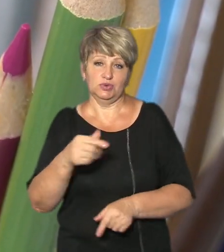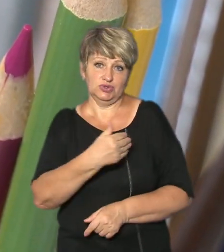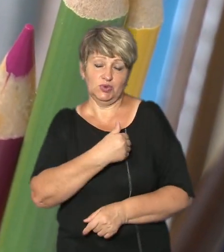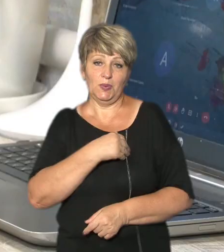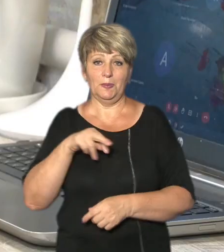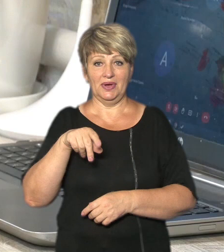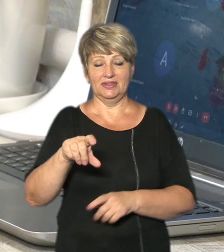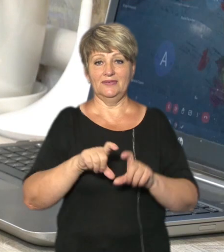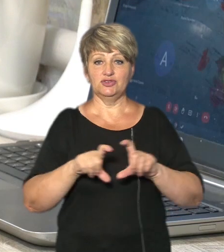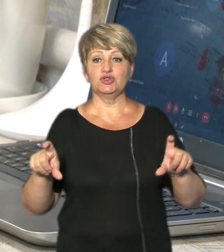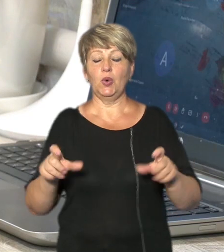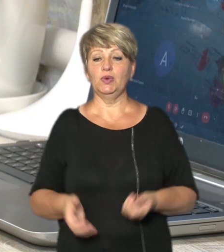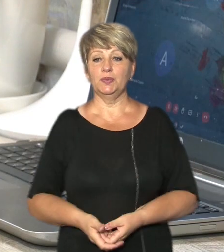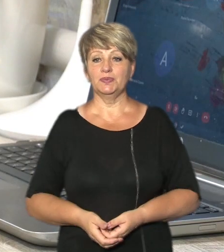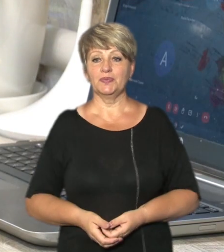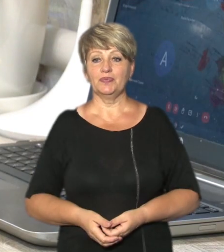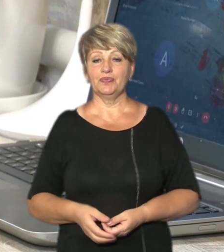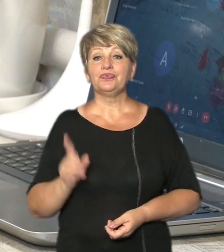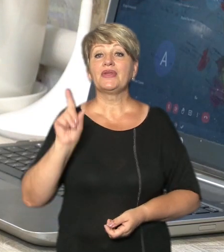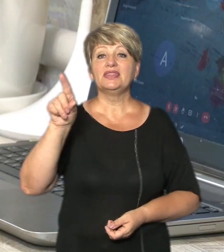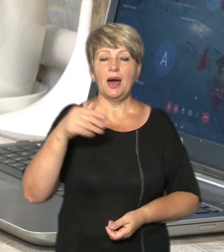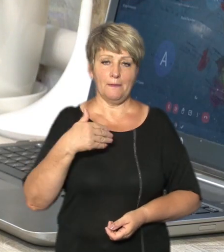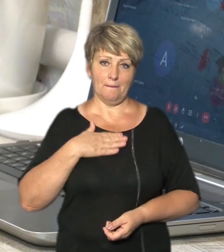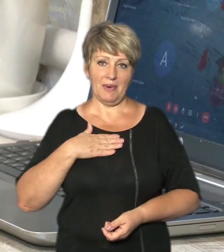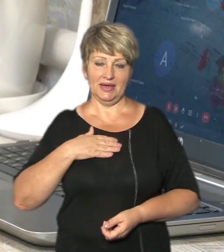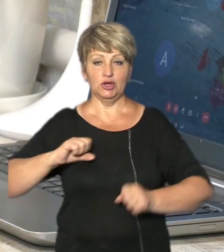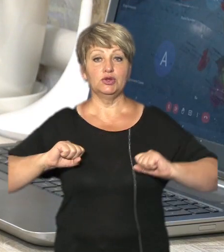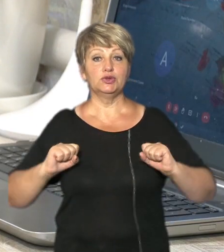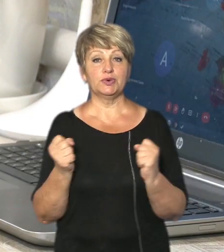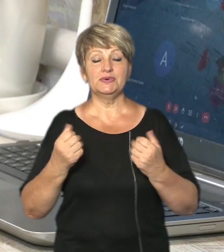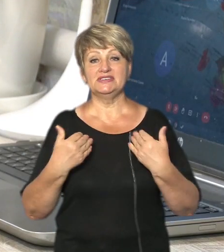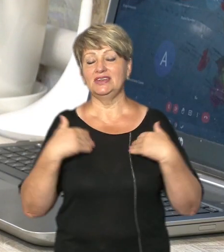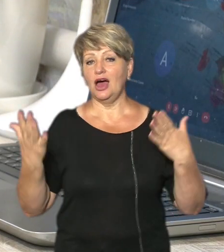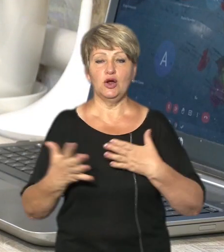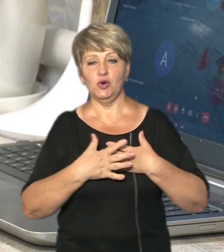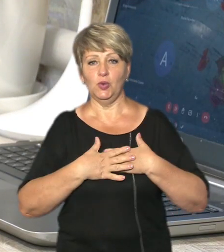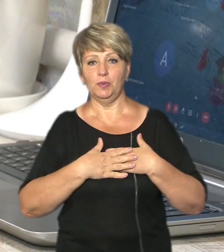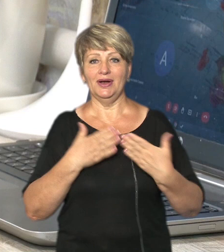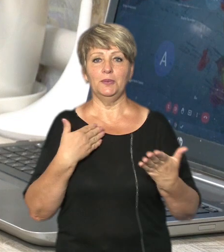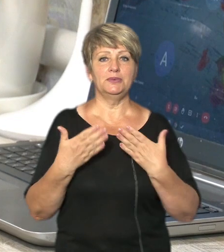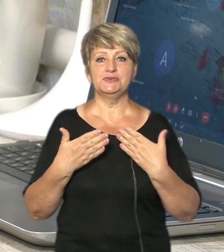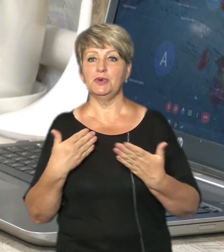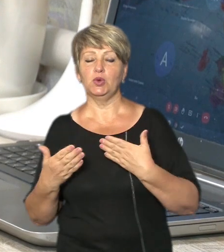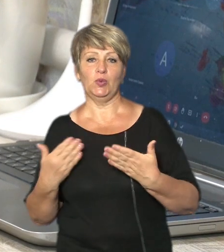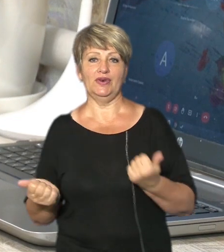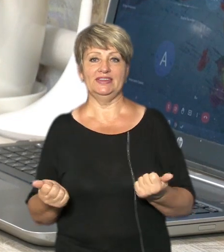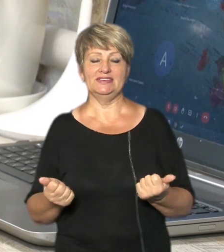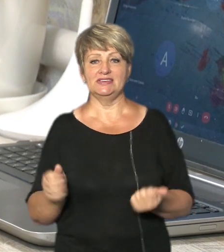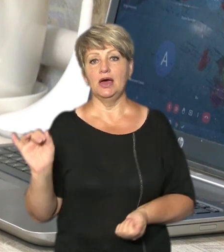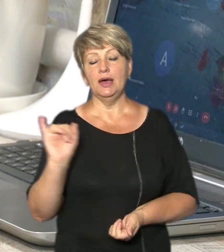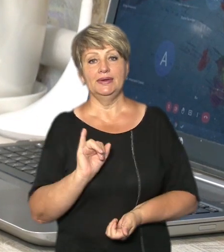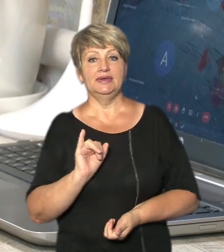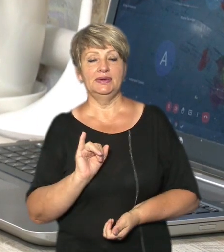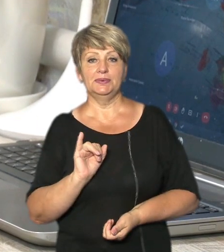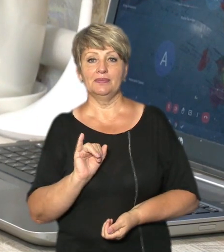школи бо там мої друзі я люблю спілкуватися і